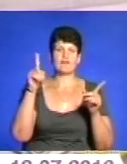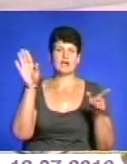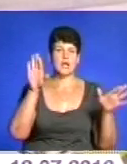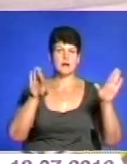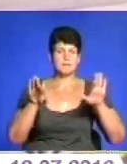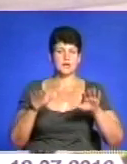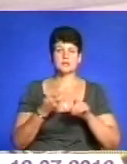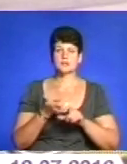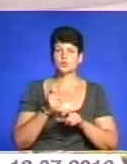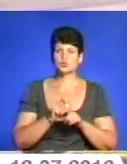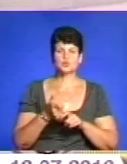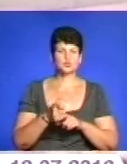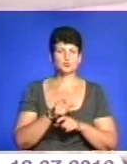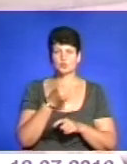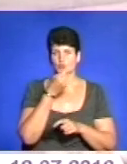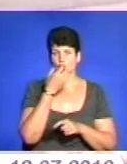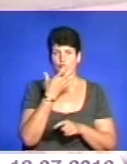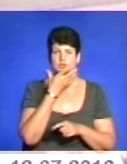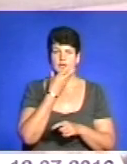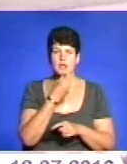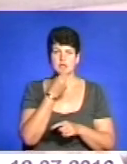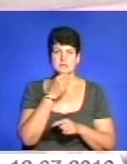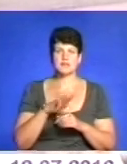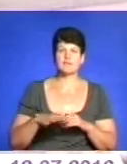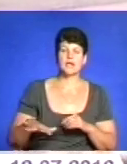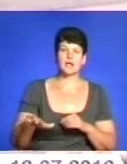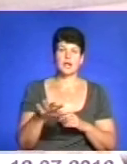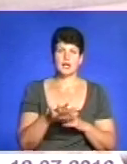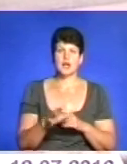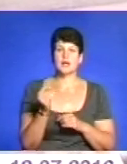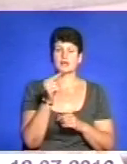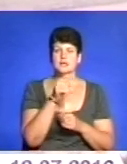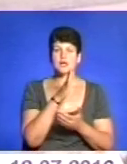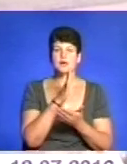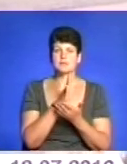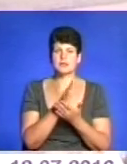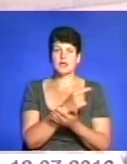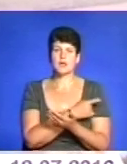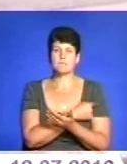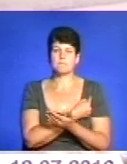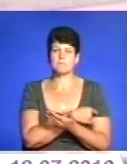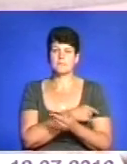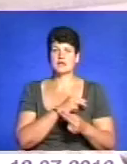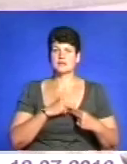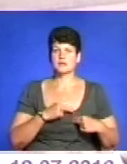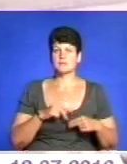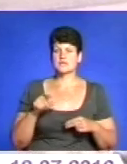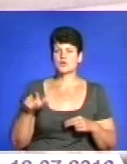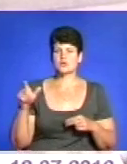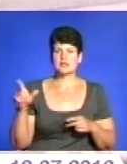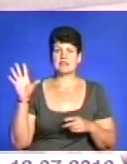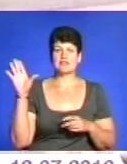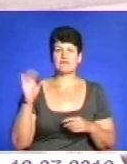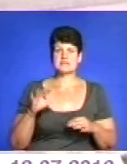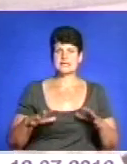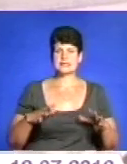Дуже-дуже хороший, дуже красивий край. Там є медперсонал, всі тренери, які це